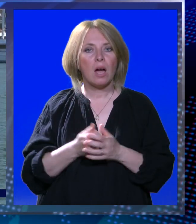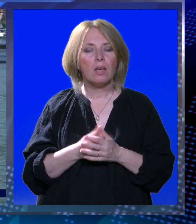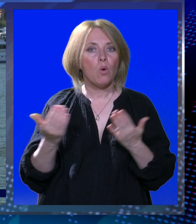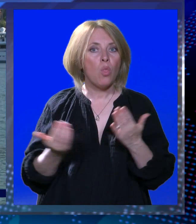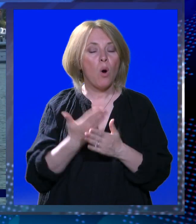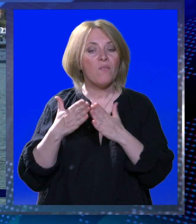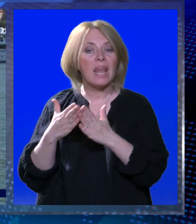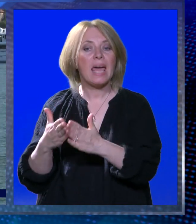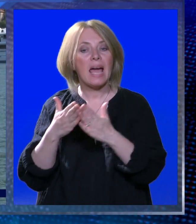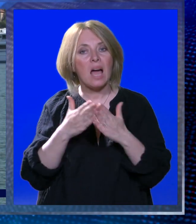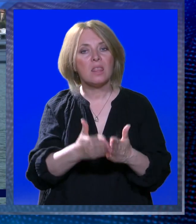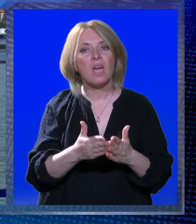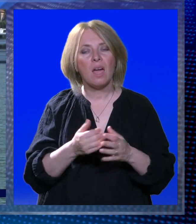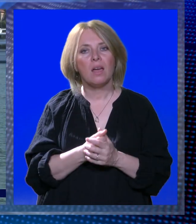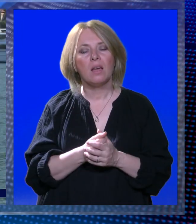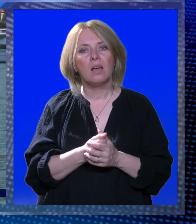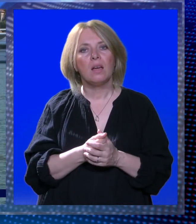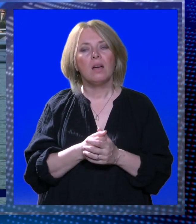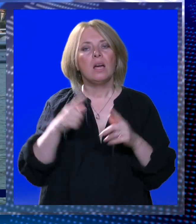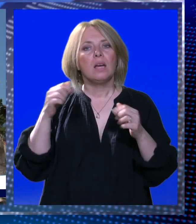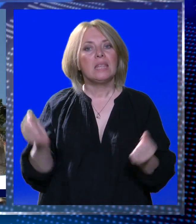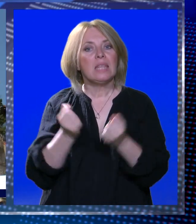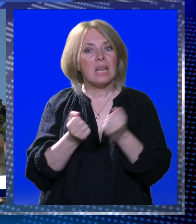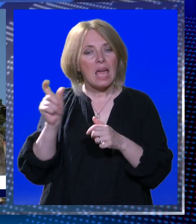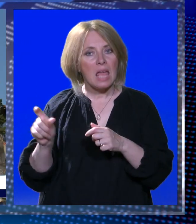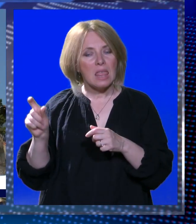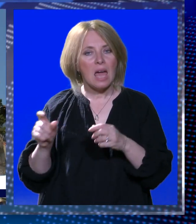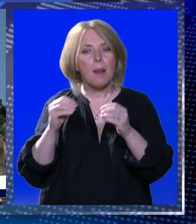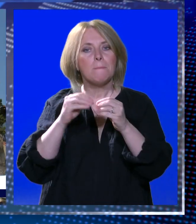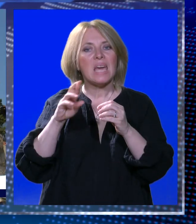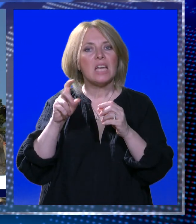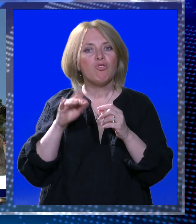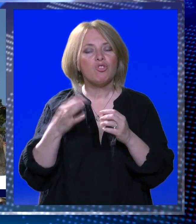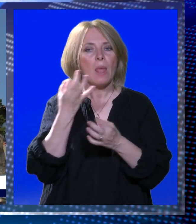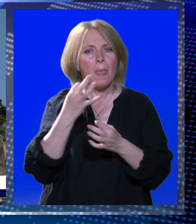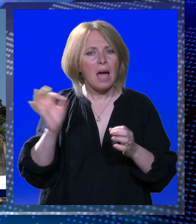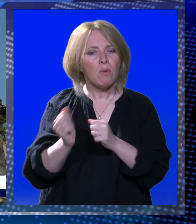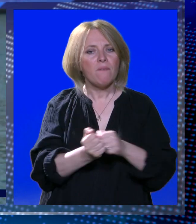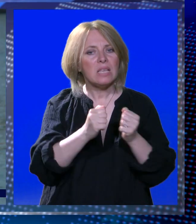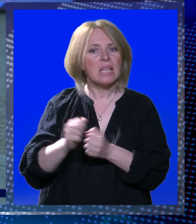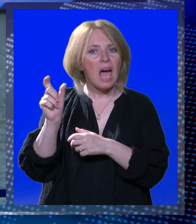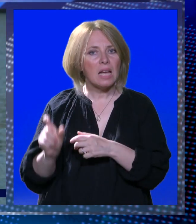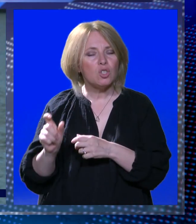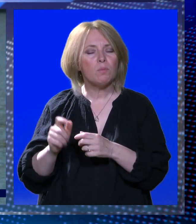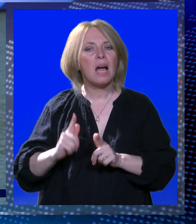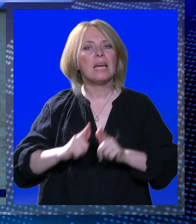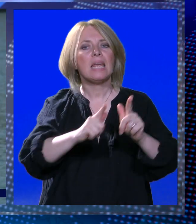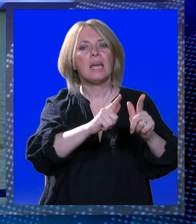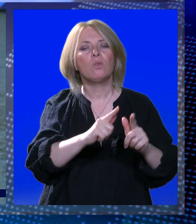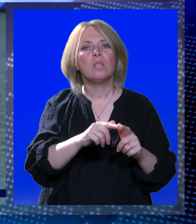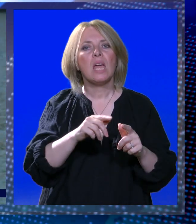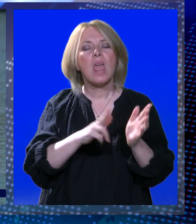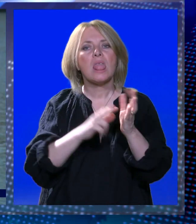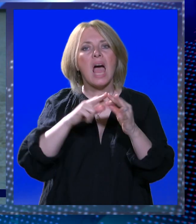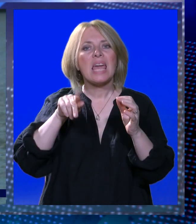već sad nove regate, znači, trener Bečiće baš sa ovim najboljim veslačima krenuti početkom lipnja na